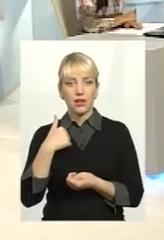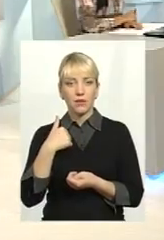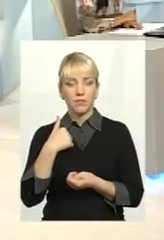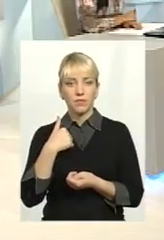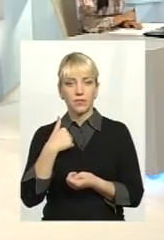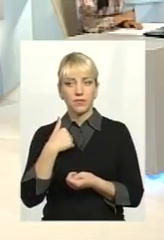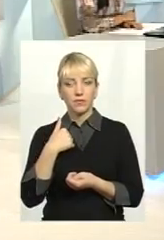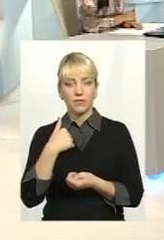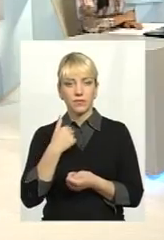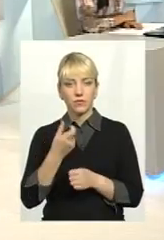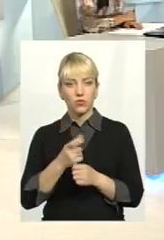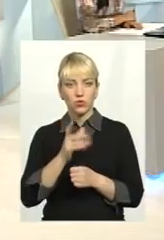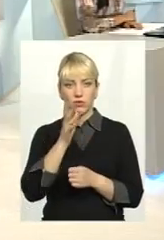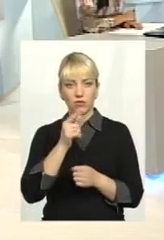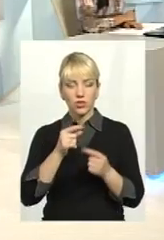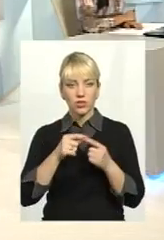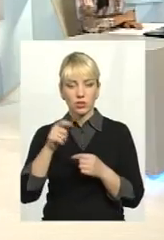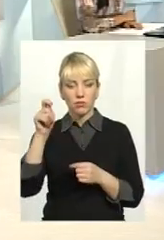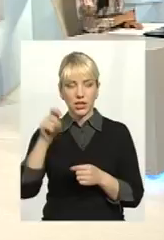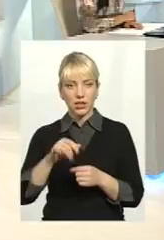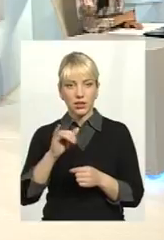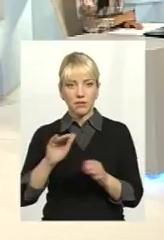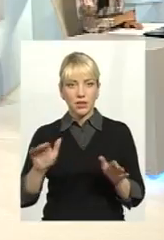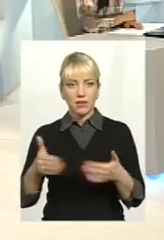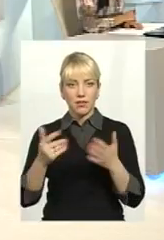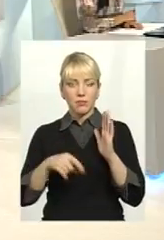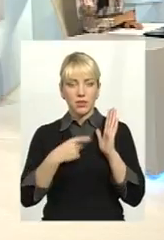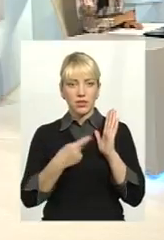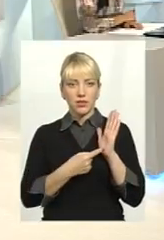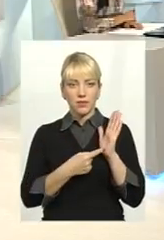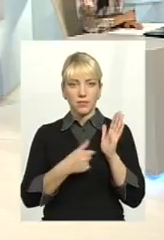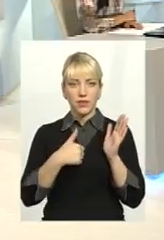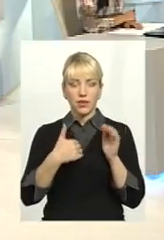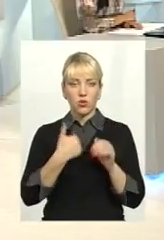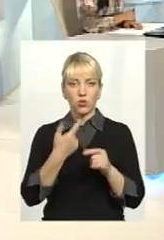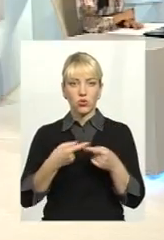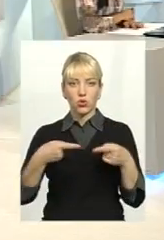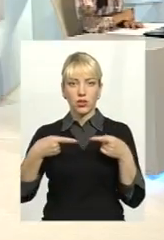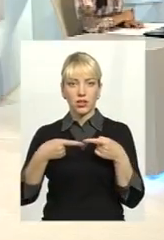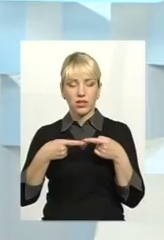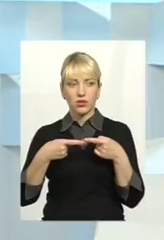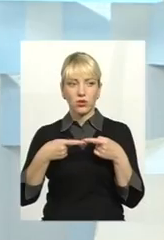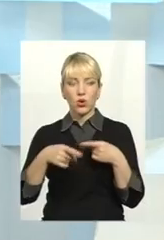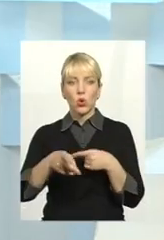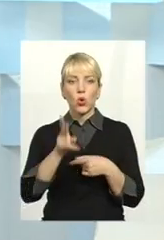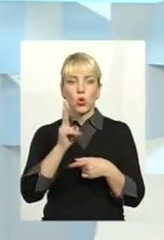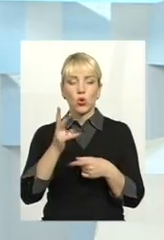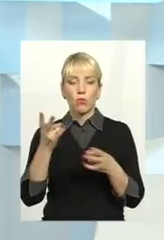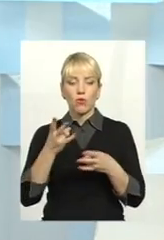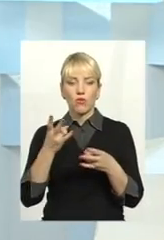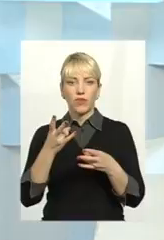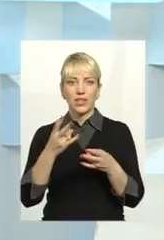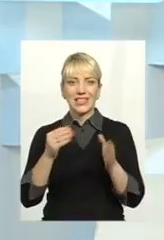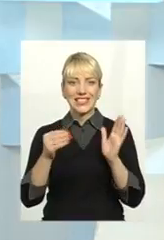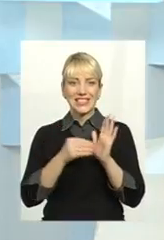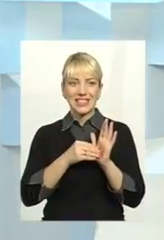дуже вчасно приїхали і підняли питання. Я хочу конкретно, хто повинен ставити по